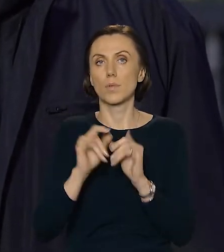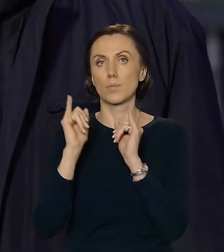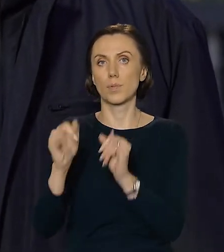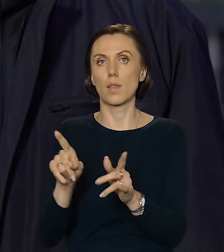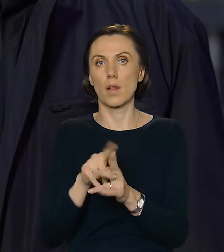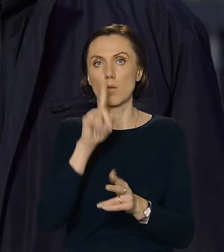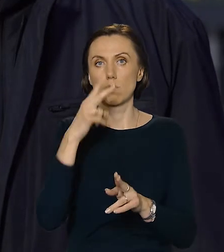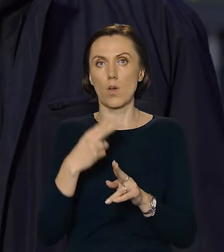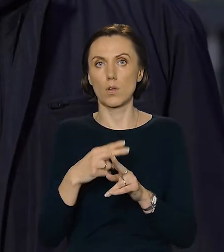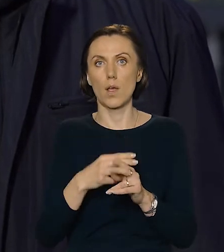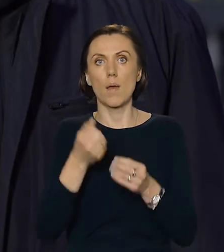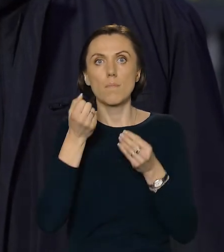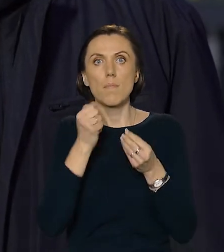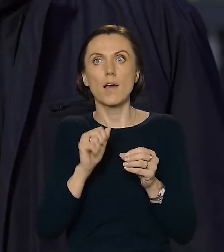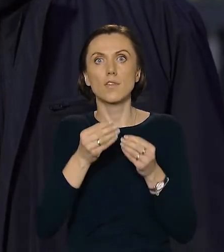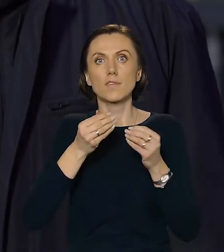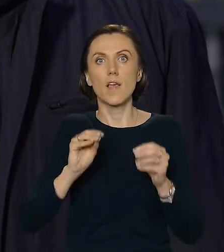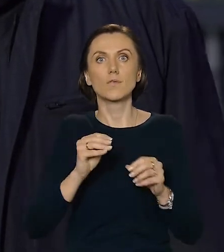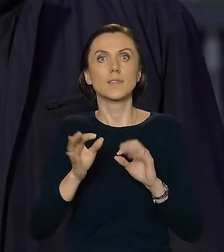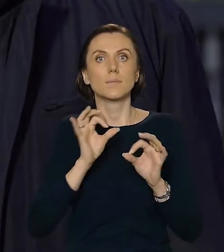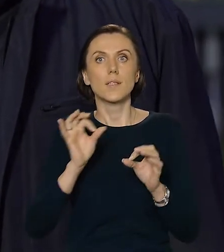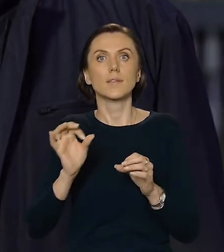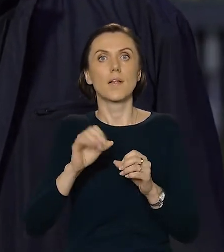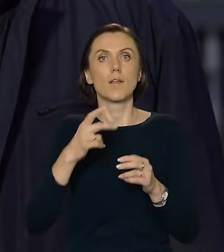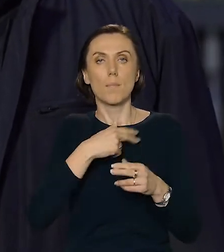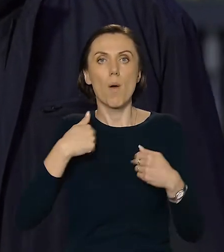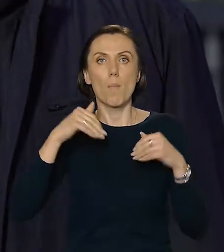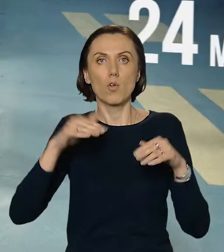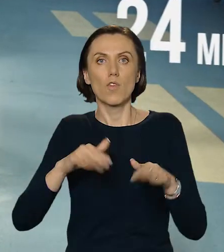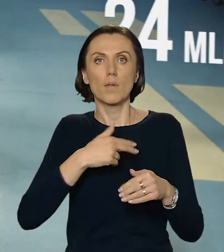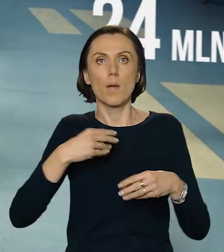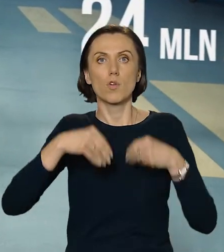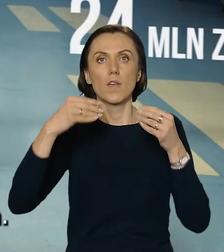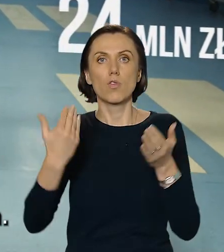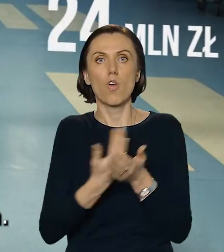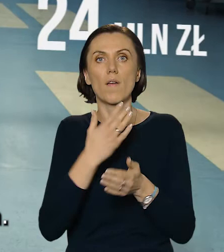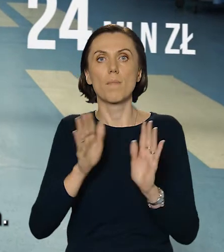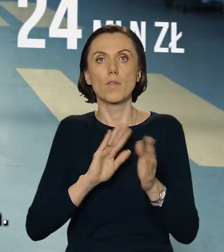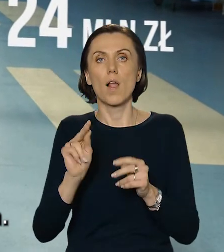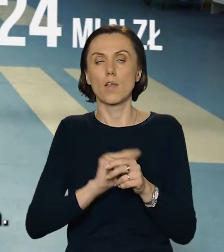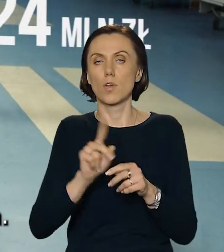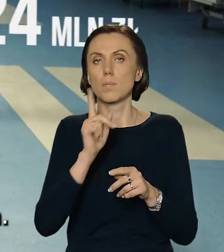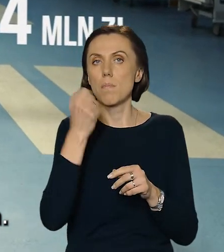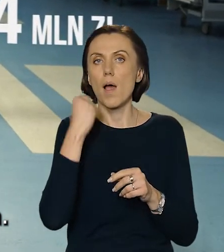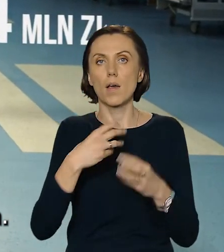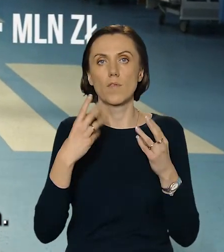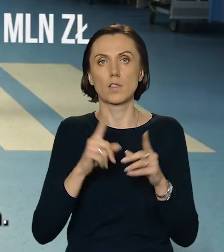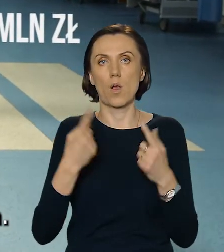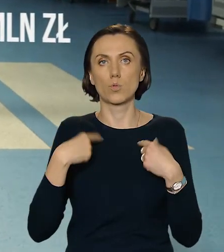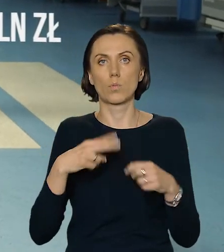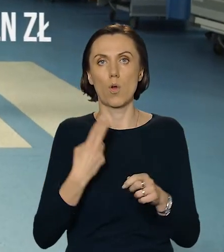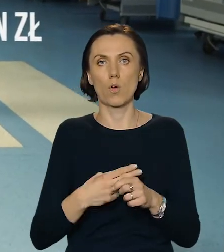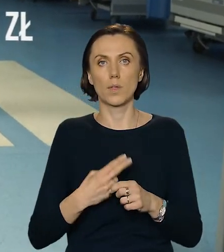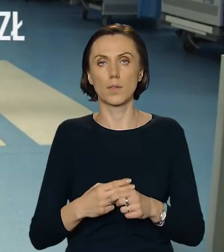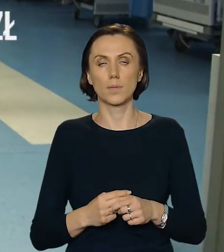bardzo podniósł rangę prestiż i po prostu pozwolił nam rozwinąć nowe metody leczenia, co jest niezwykle ważne dla osób chorych.